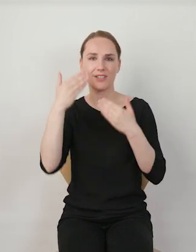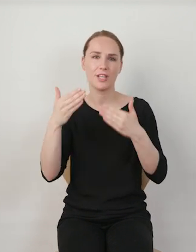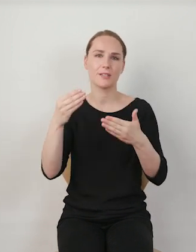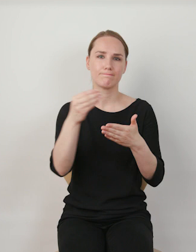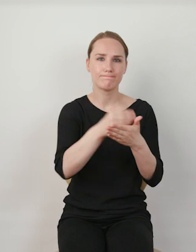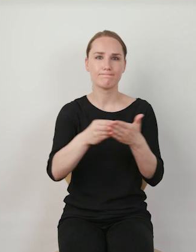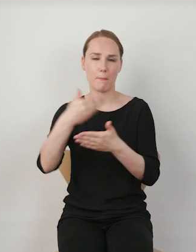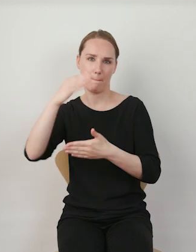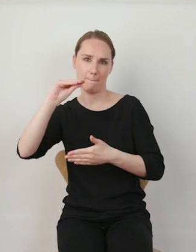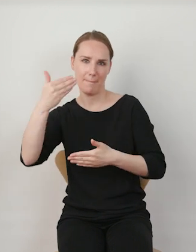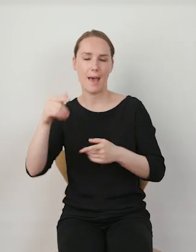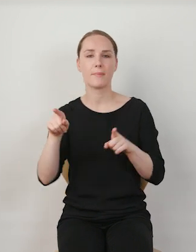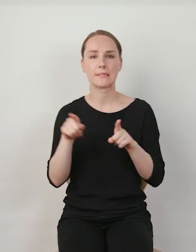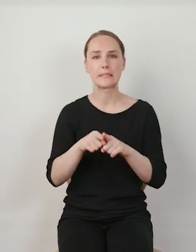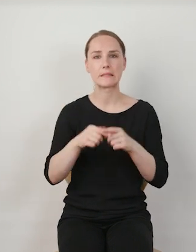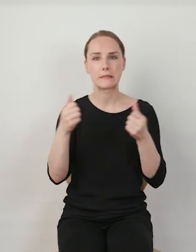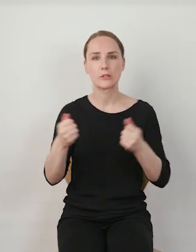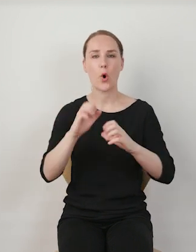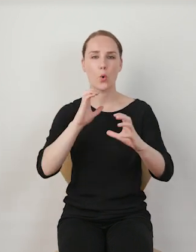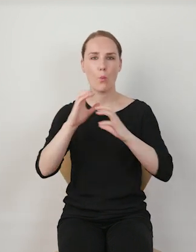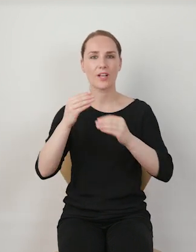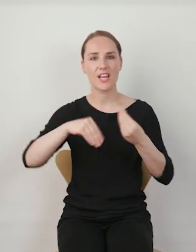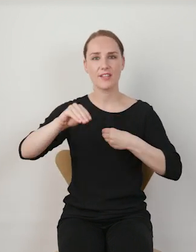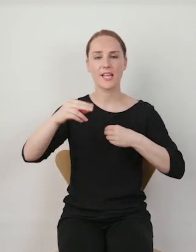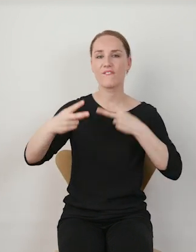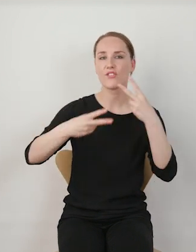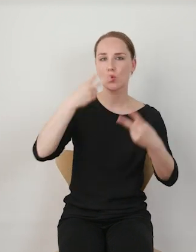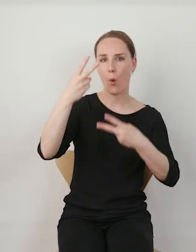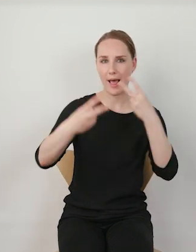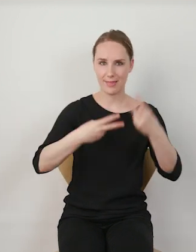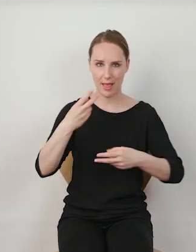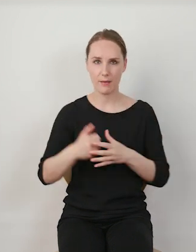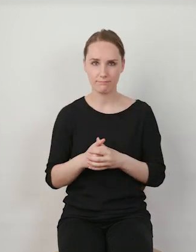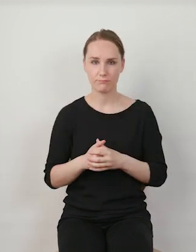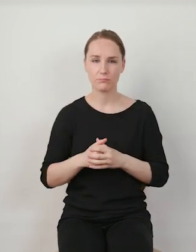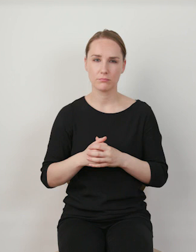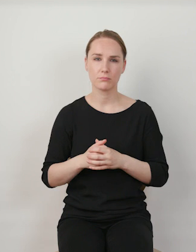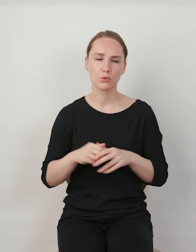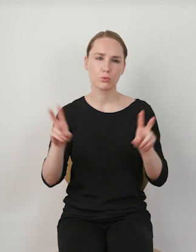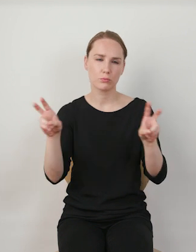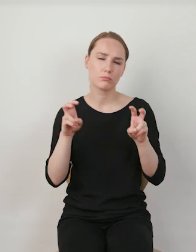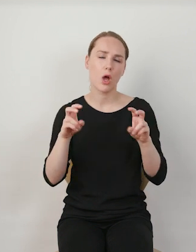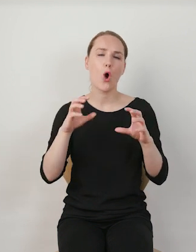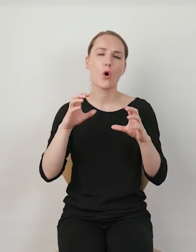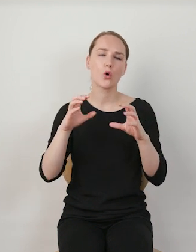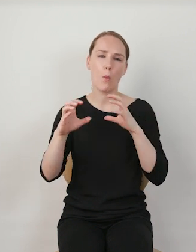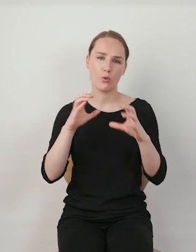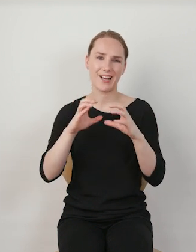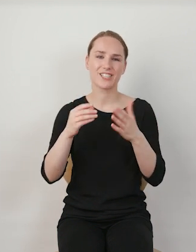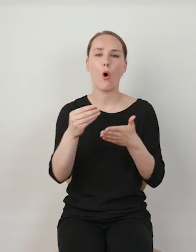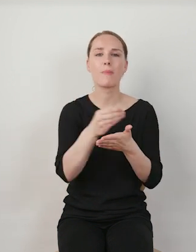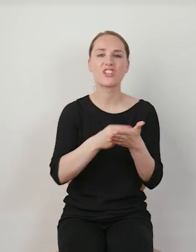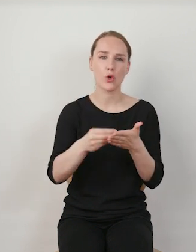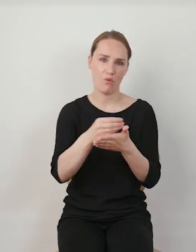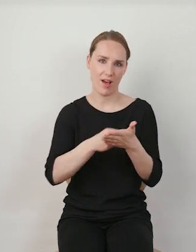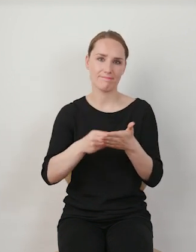rodzaju wizualizacji tej komunikacji, czyli wprowadzanie komunikacji obrazkowej, mogłabym tak o tym